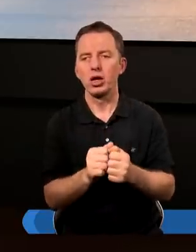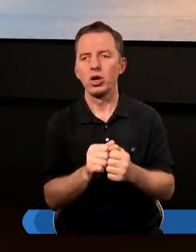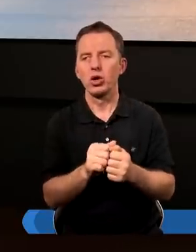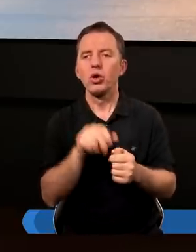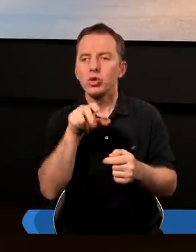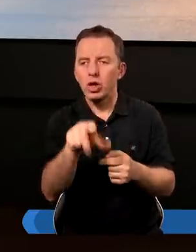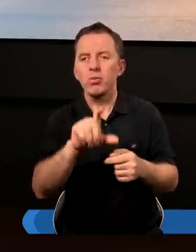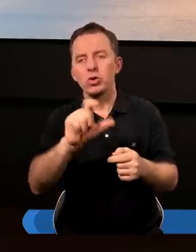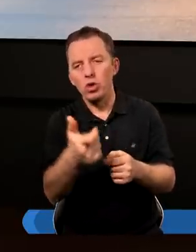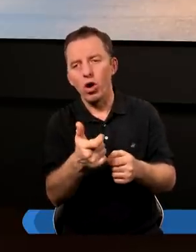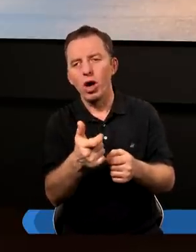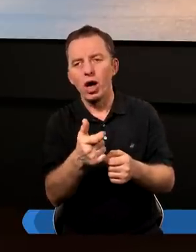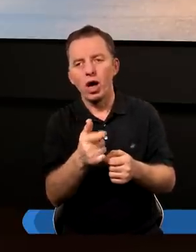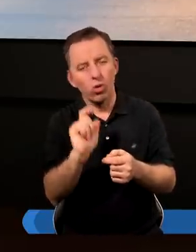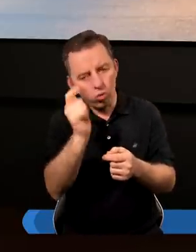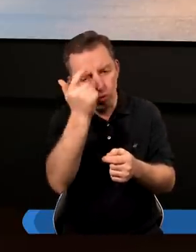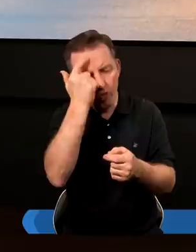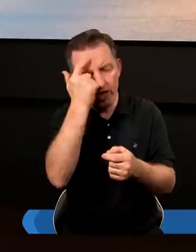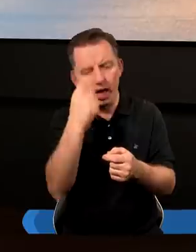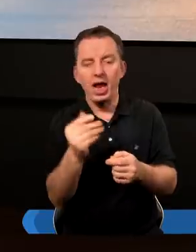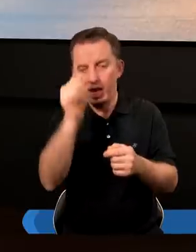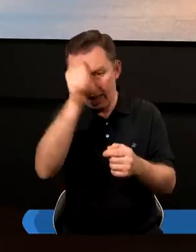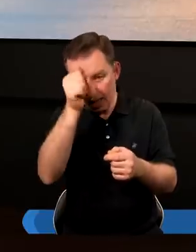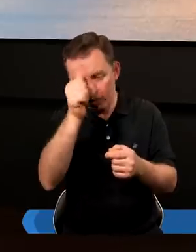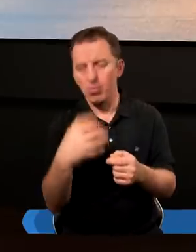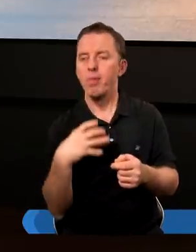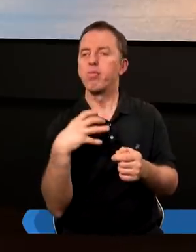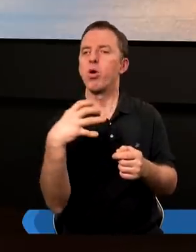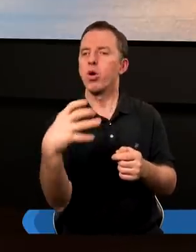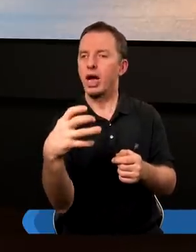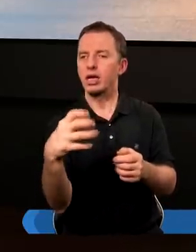czyli tym, co generalnie nazywamy bogactwem.